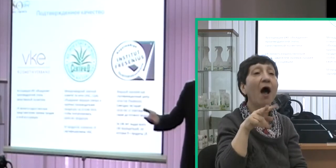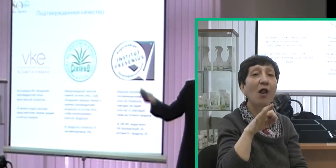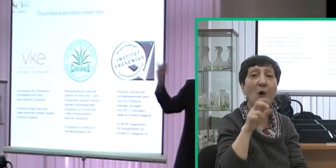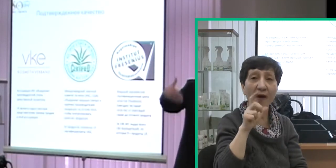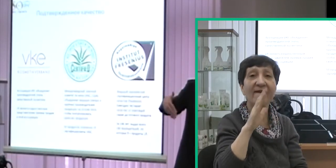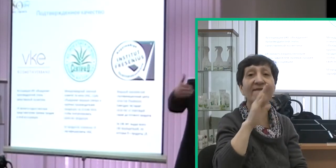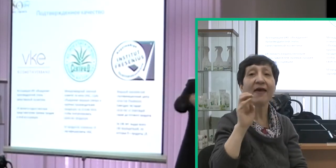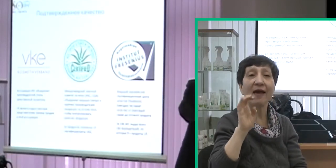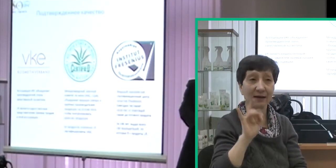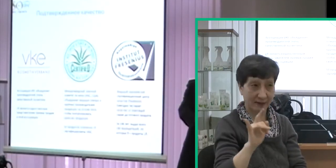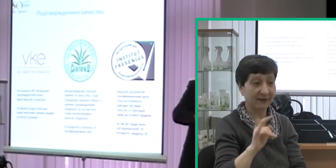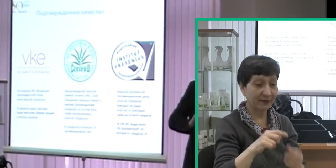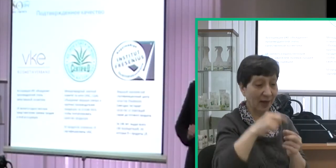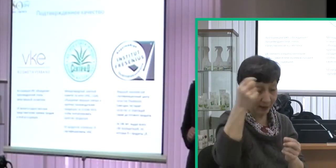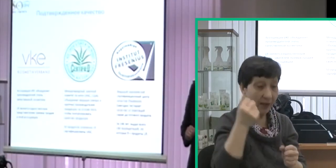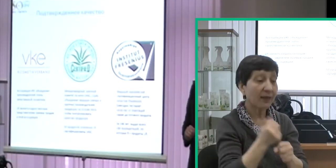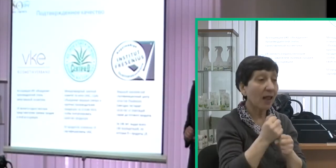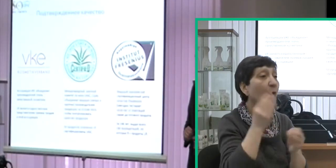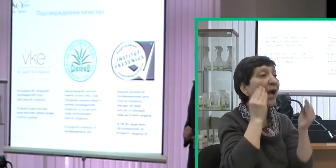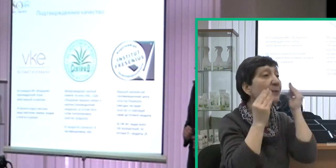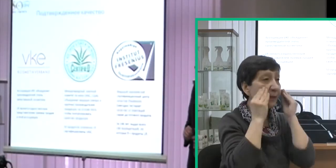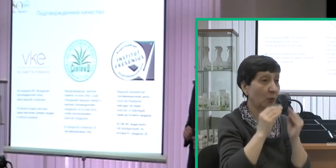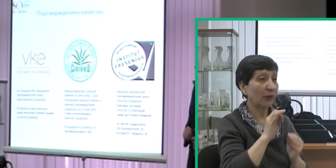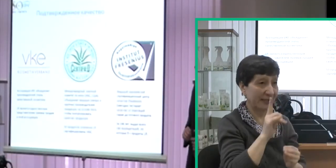алоэ-веры, из которых мы потом делаем нашу косметику.